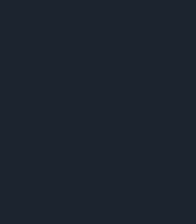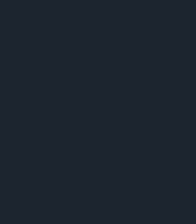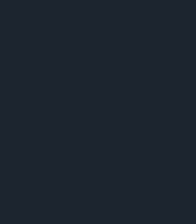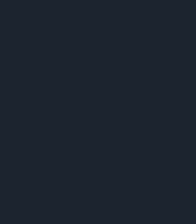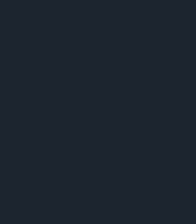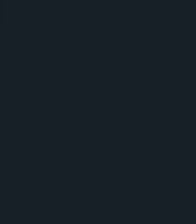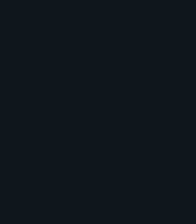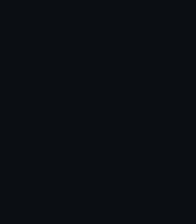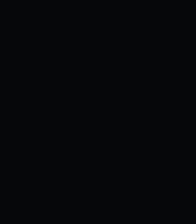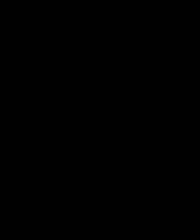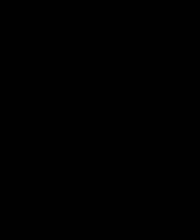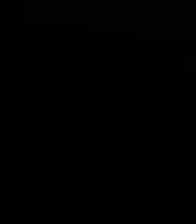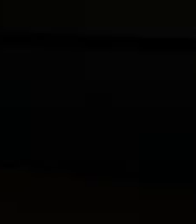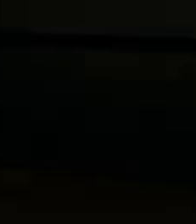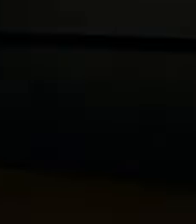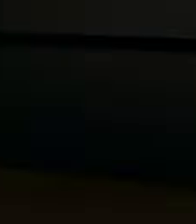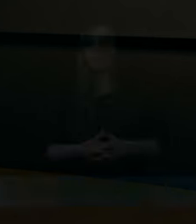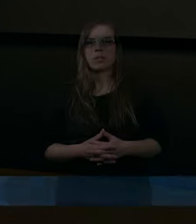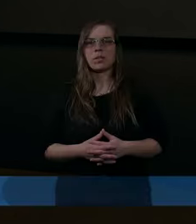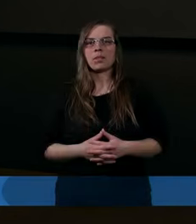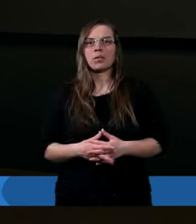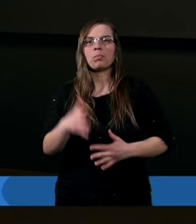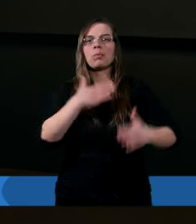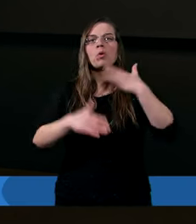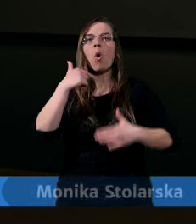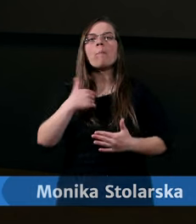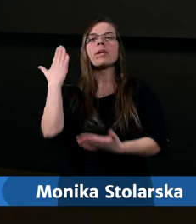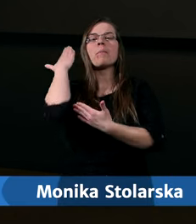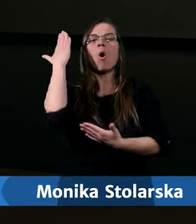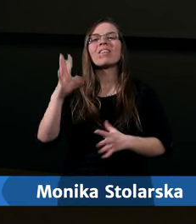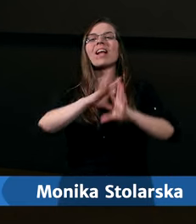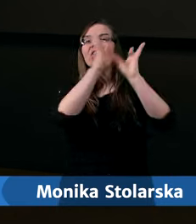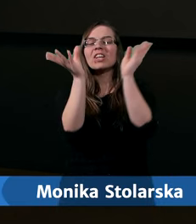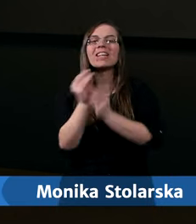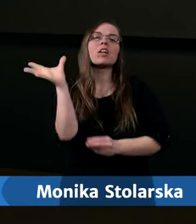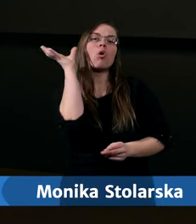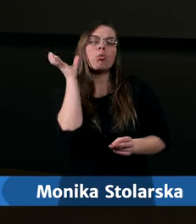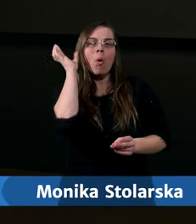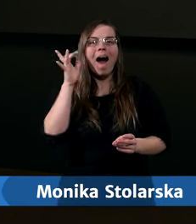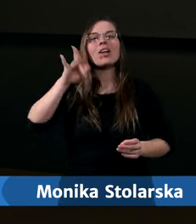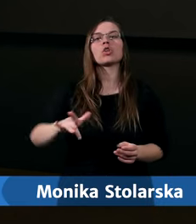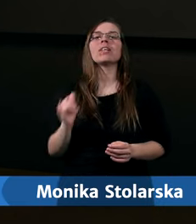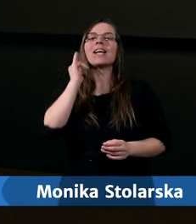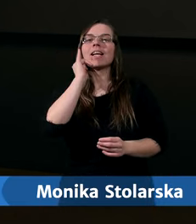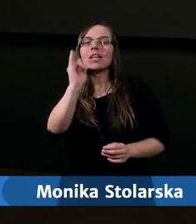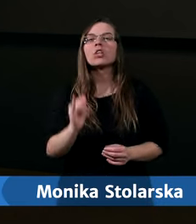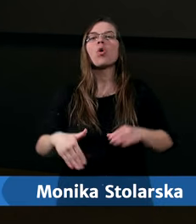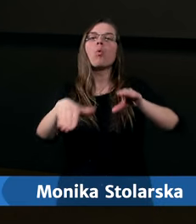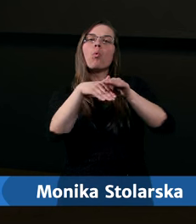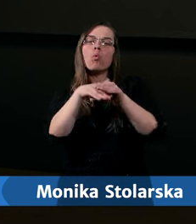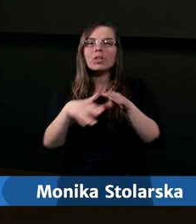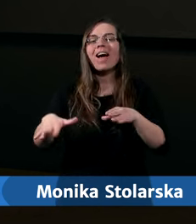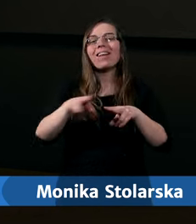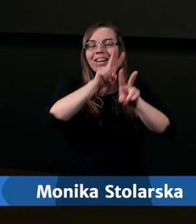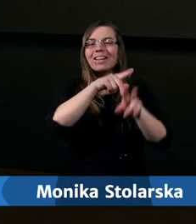Dziękujemy. Miło mi powitać wszystkich słuchaczy i uczestników